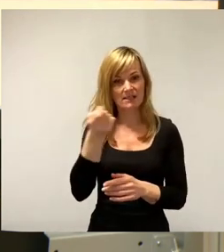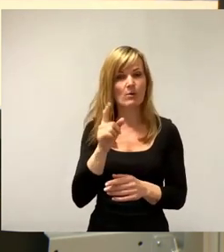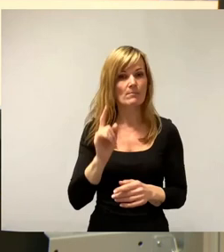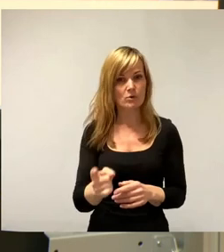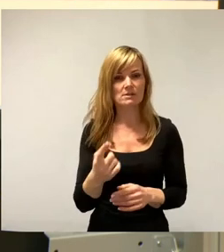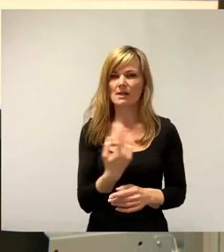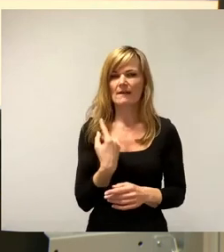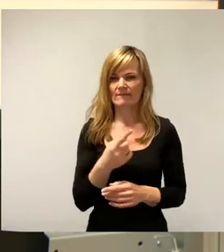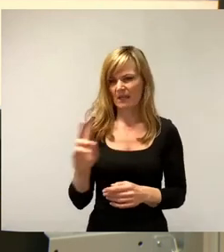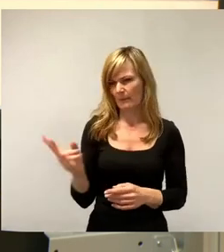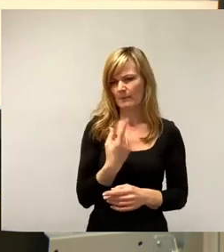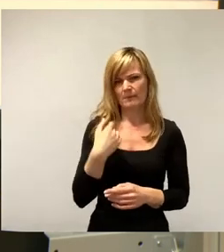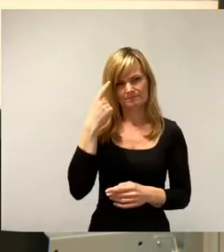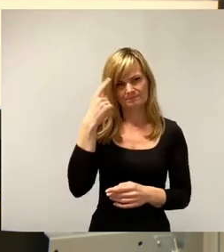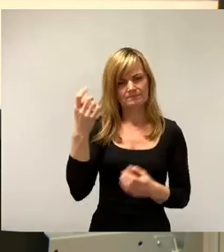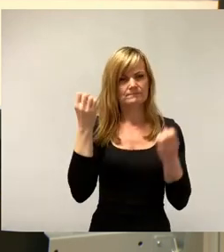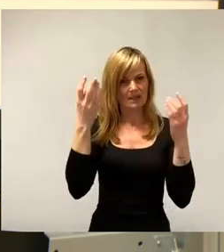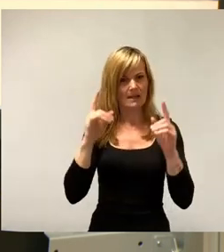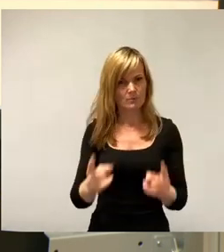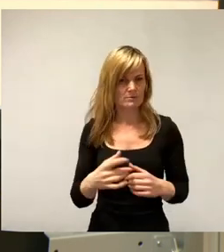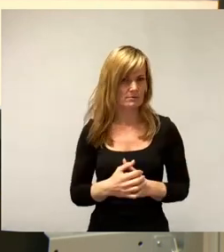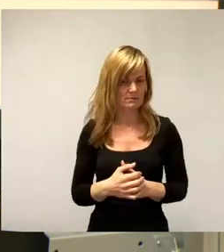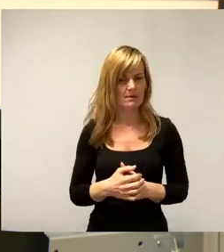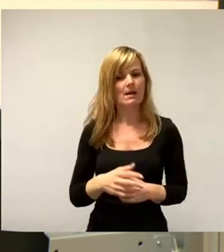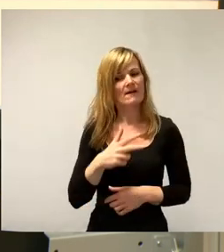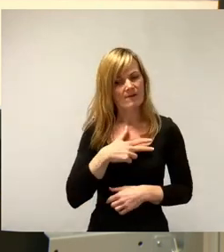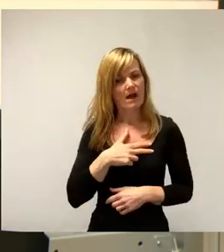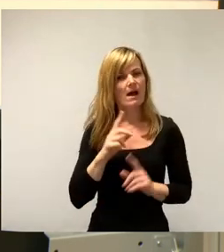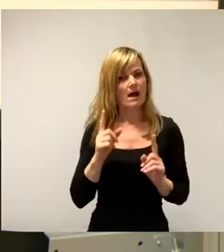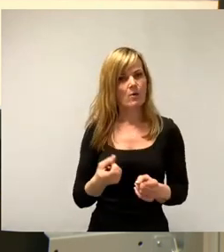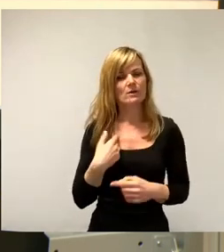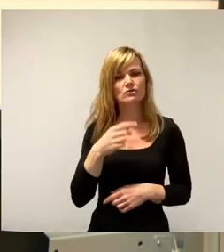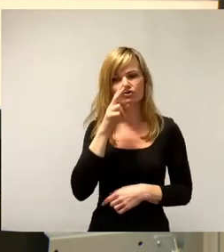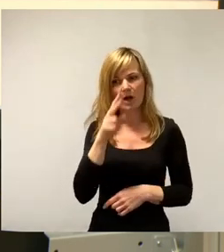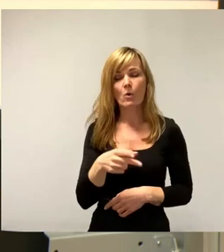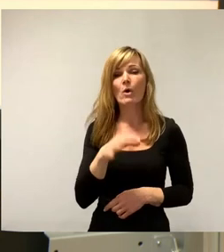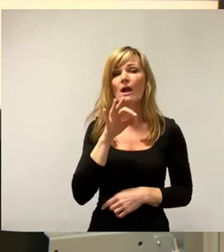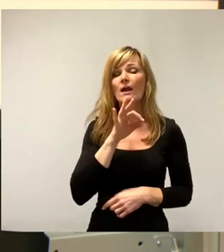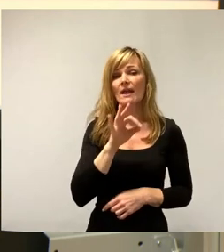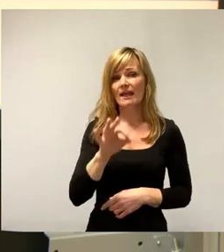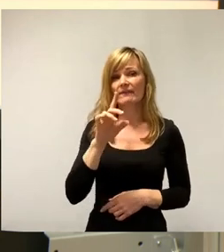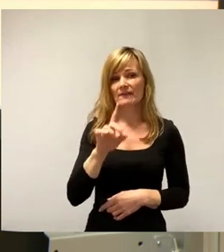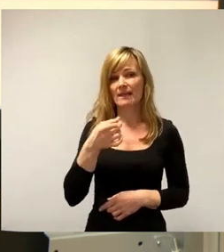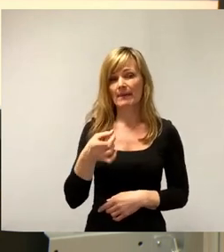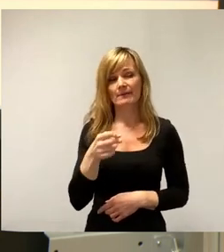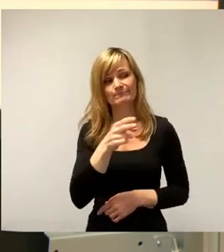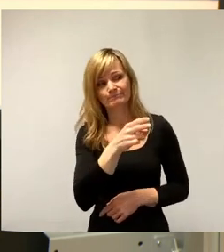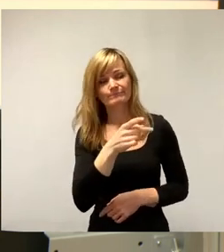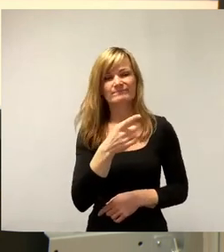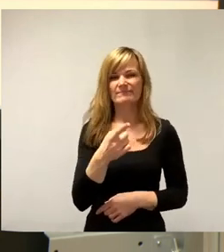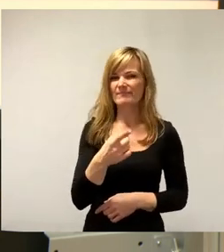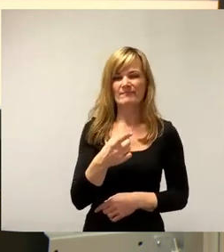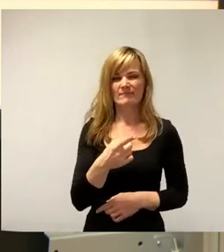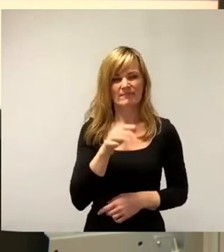uns hier alle einig sein. Und es gehört auch zur Wahrheit, und da gucke ich auch mal Richtung FDP, da gibt es in diesem Bereich wenig einzusparen.